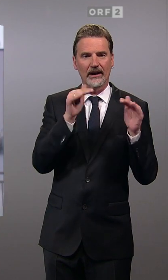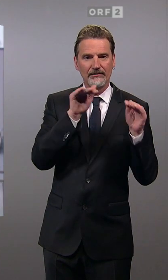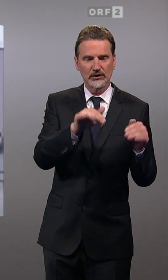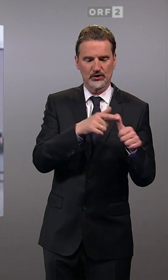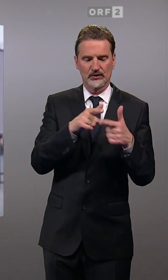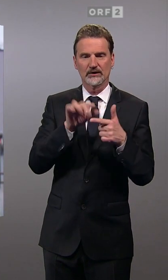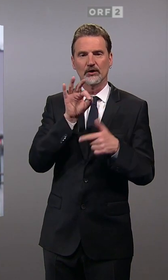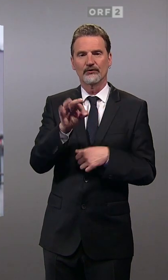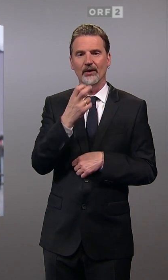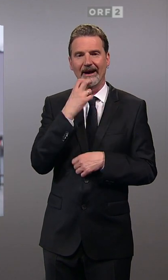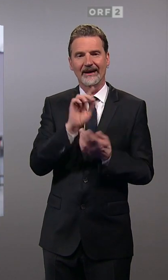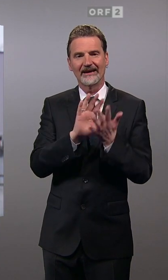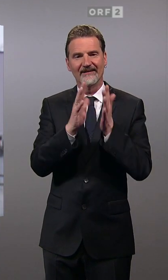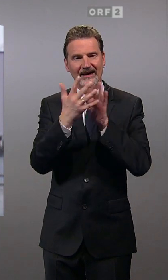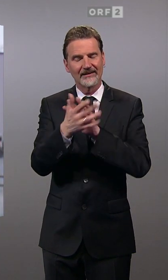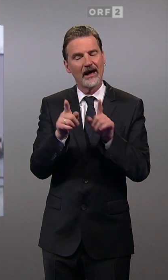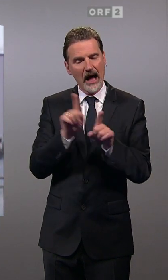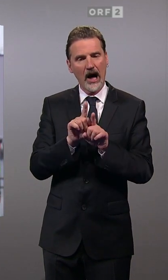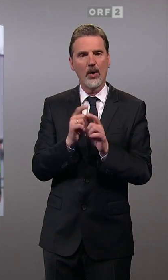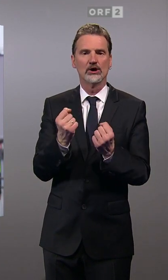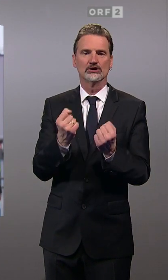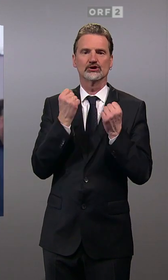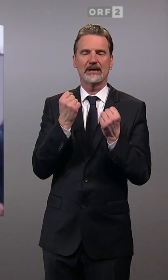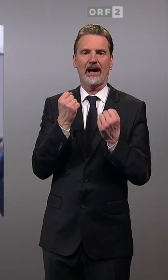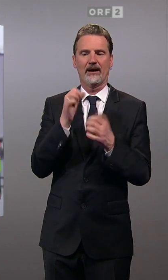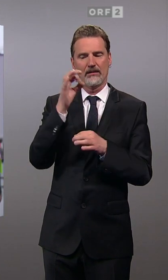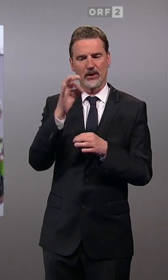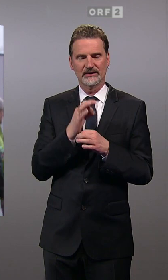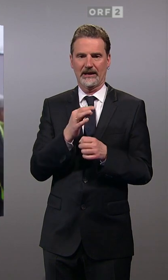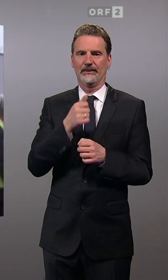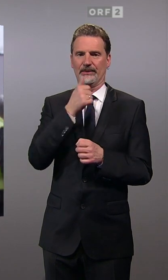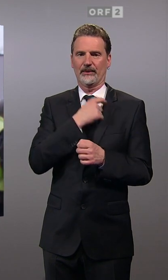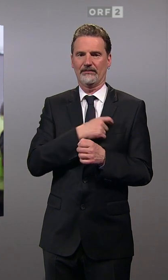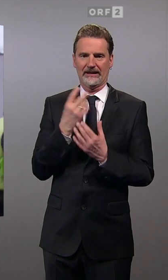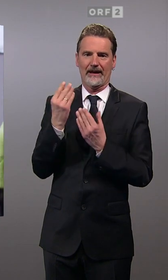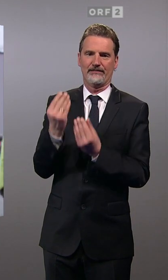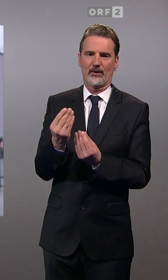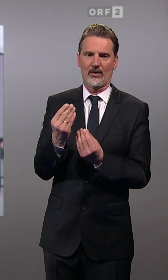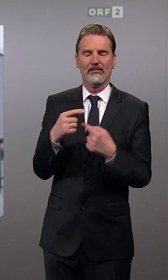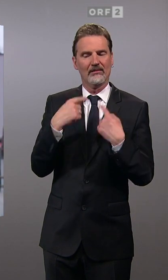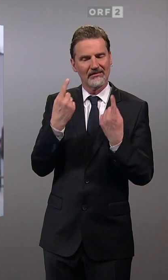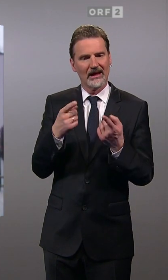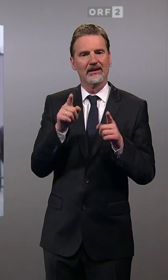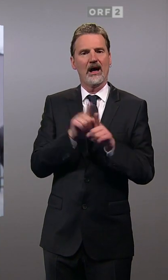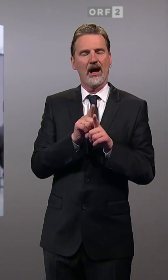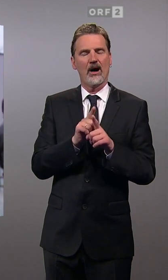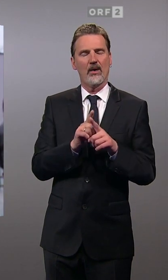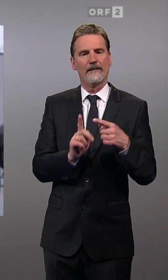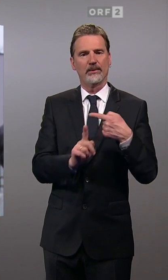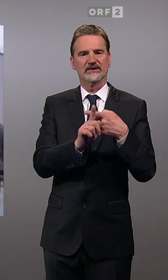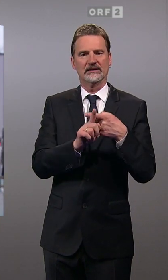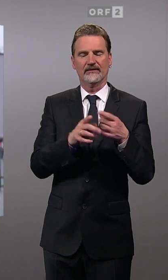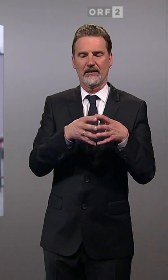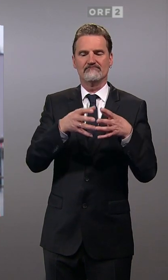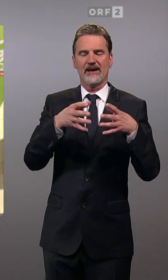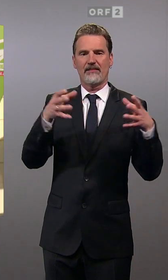Energiewende, auch eine starke Stimme für die Grünen bei der Landtagswahl passiert, weil die schafft dann auch nicht nur Potenzial zu haben, sondern die